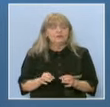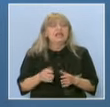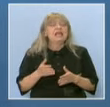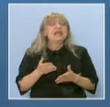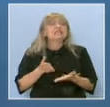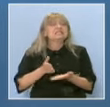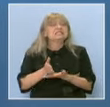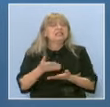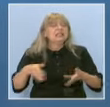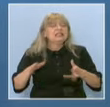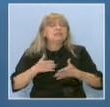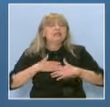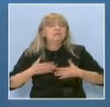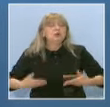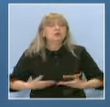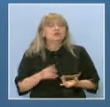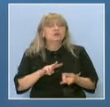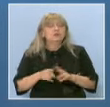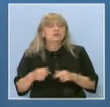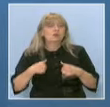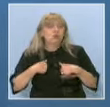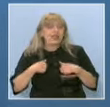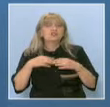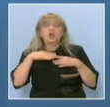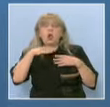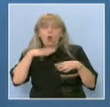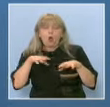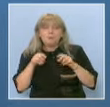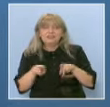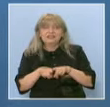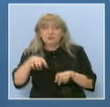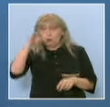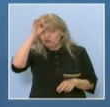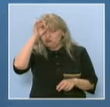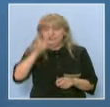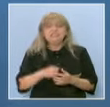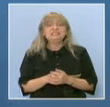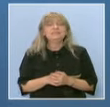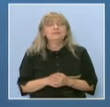има нужда от промяна, но и от нашия опит, като ученици, които скоро бяхме ученици,